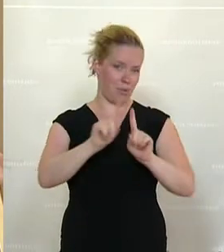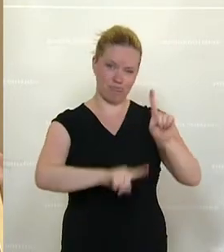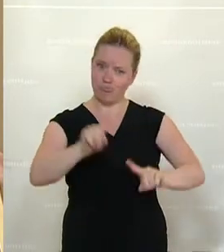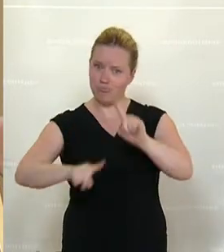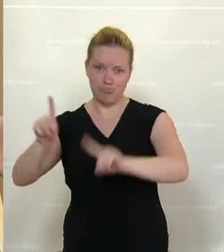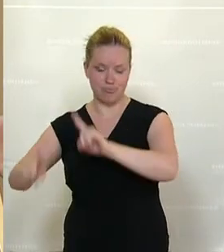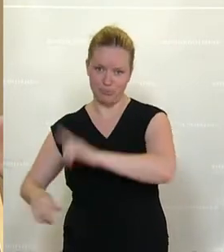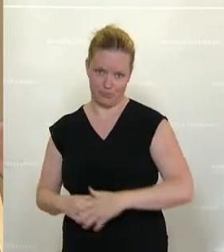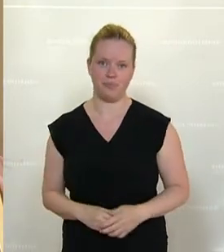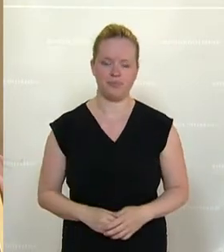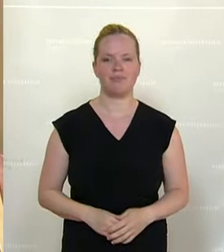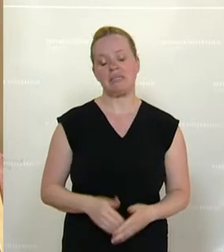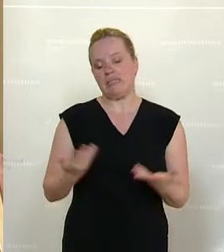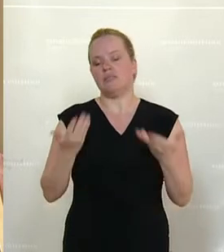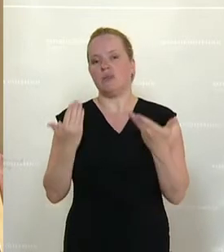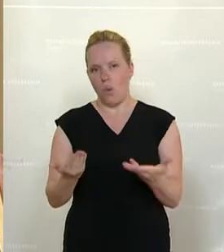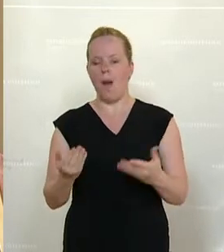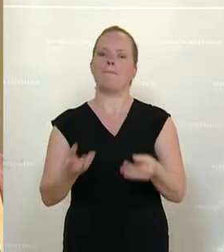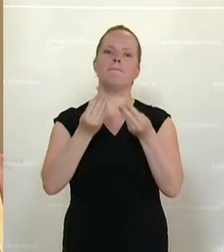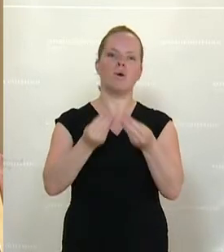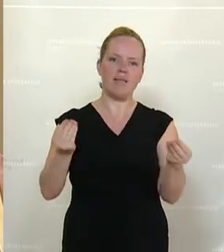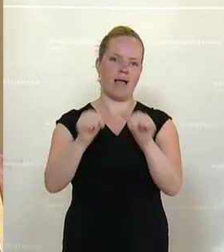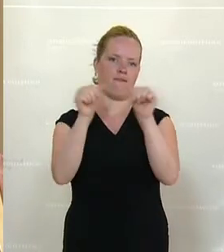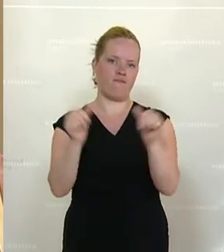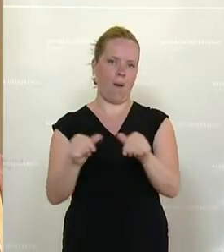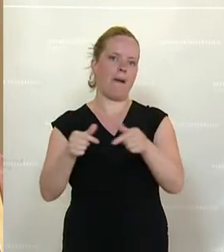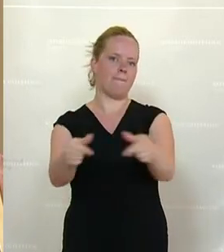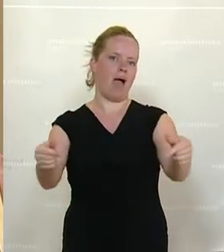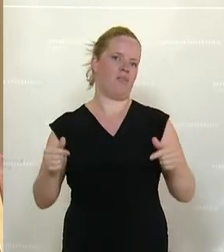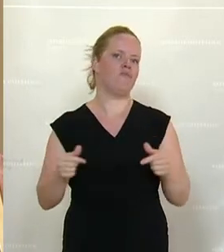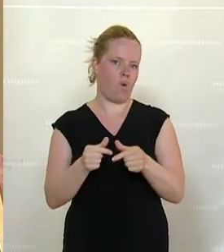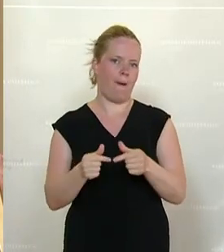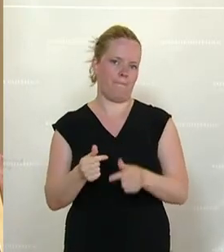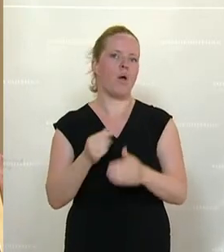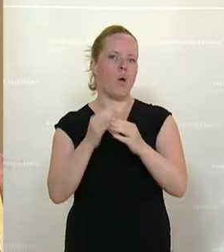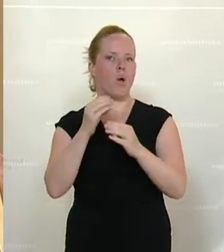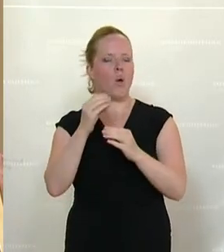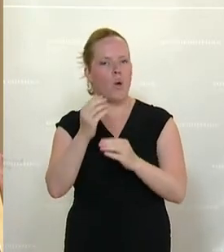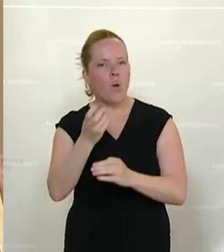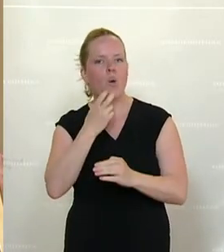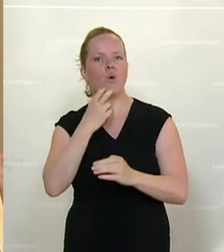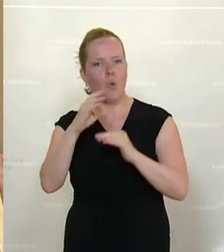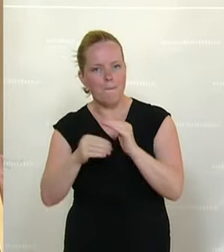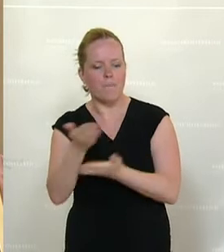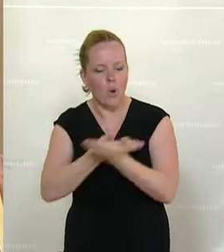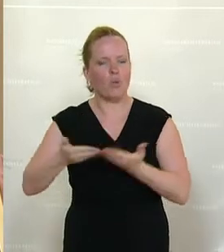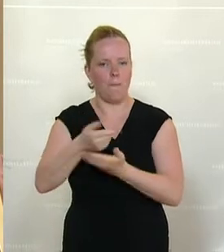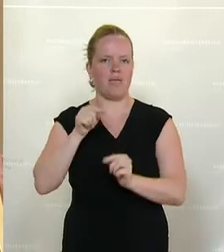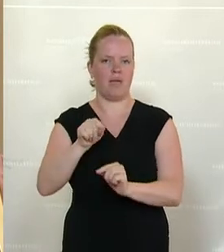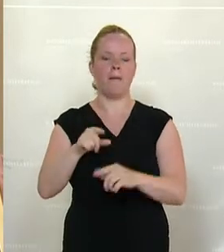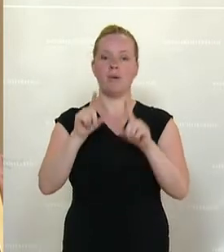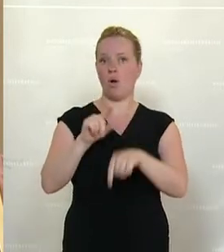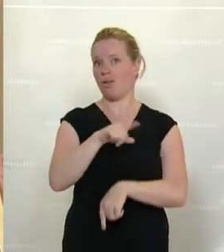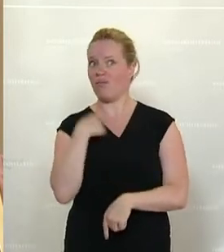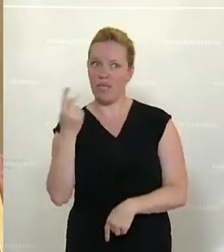Und es ist halt einfach so, es ist eine moderne Form der Plattformökonomie. Und das sollten wir auch in allen unseren Überlegungen